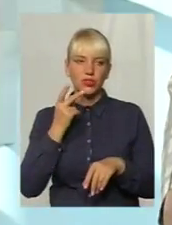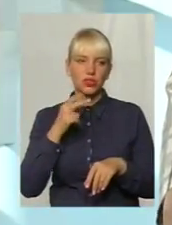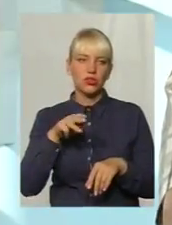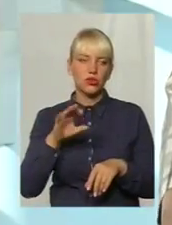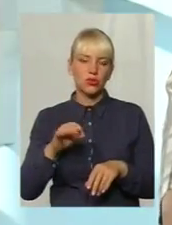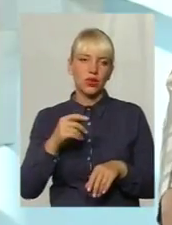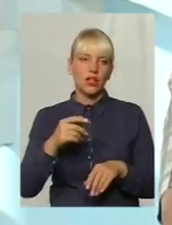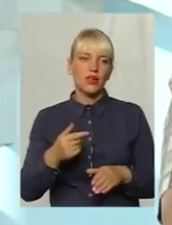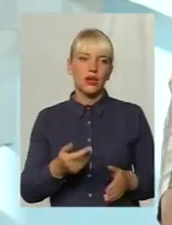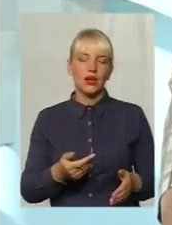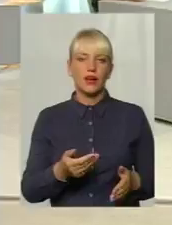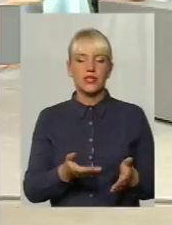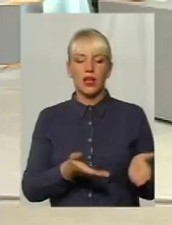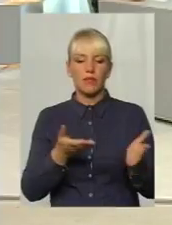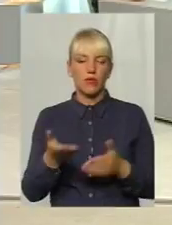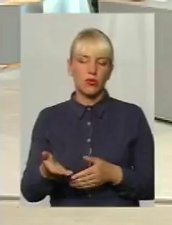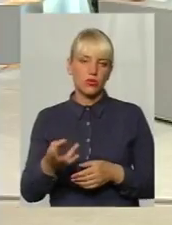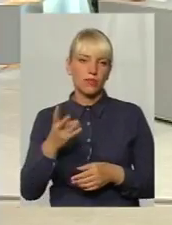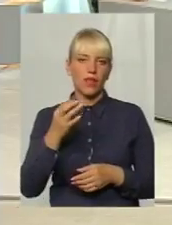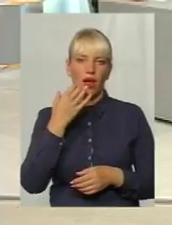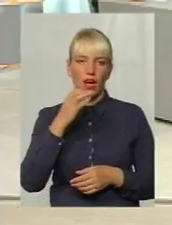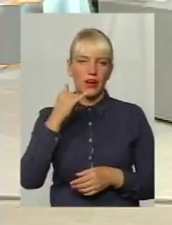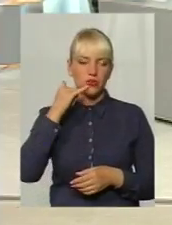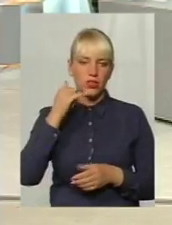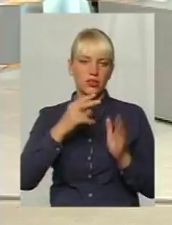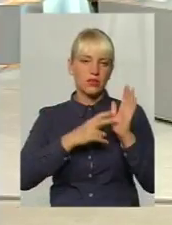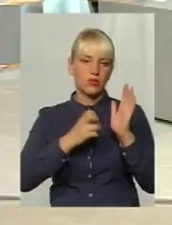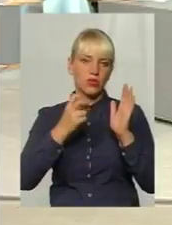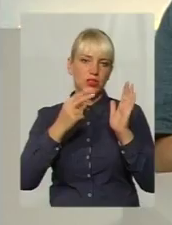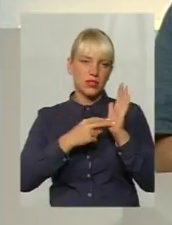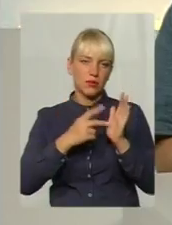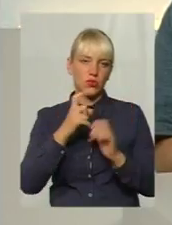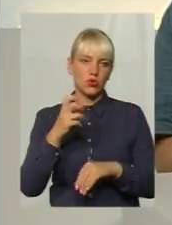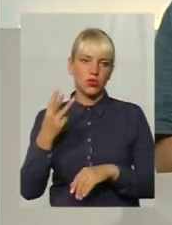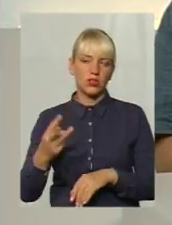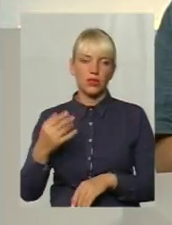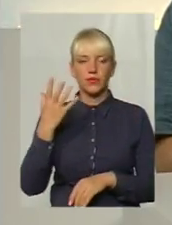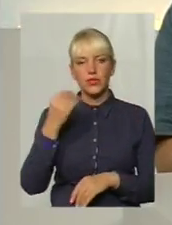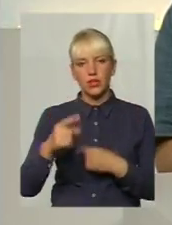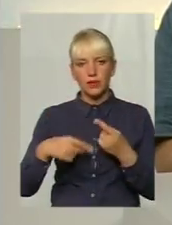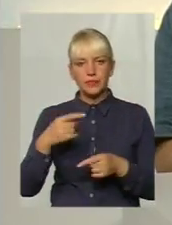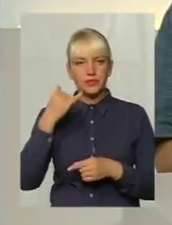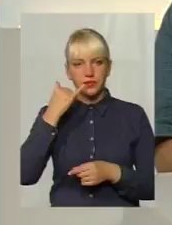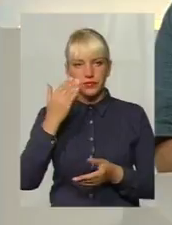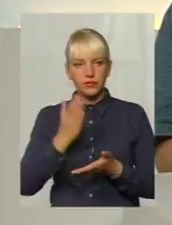ми тоді запрошуємо звертатись до нас на гарячу лінію. 707-103, так. Ну а у нас ще один дзвіночок. Доброго вечора!